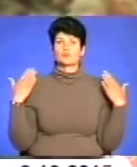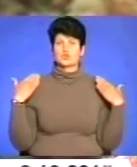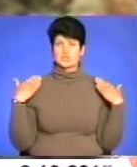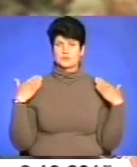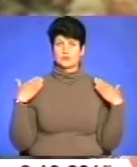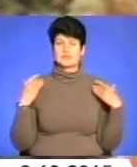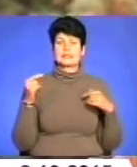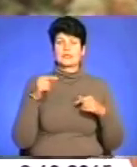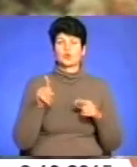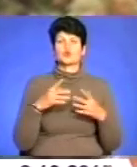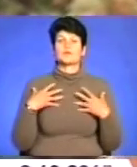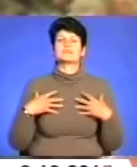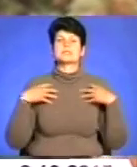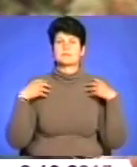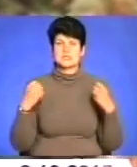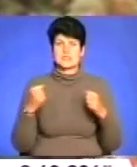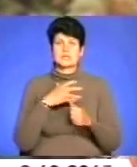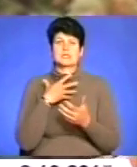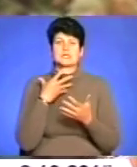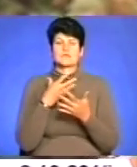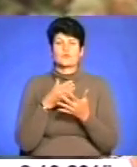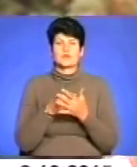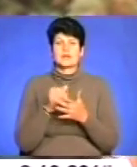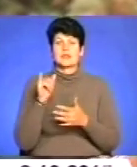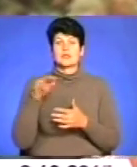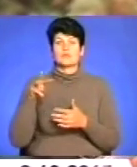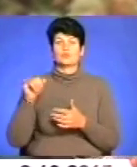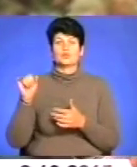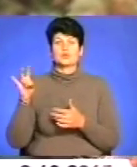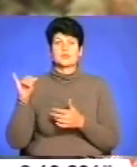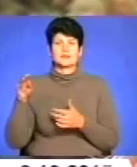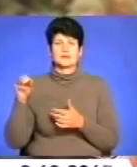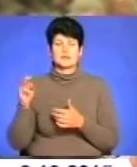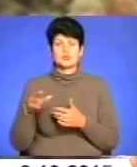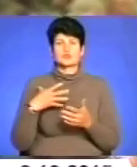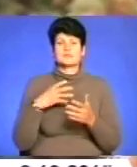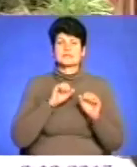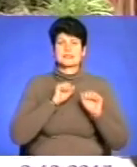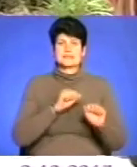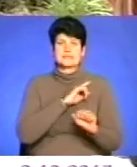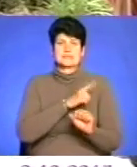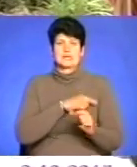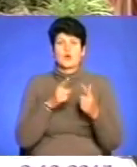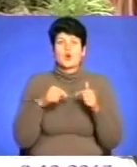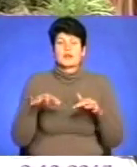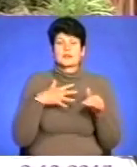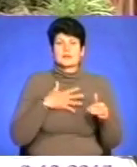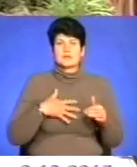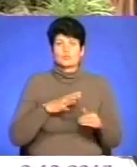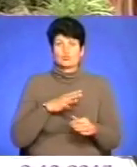для того, щоб зміцнити свої імунну систему, тобто, щоб захисні сили організму були міцними.